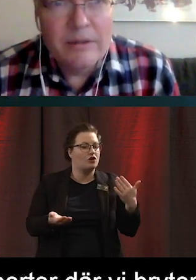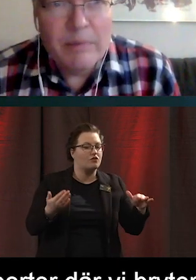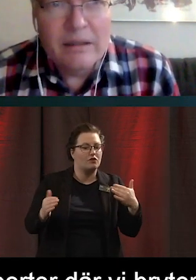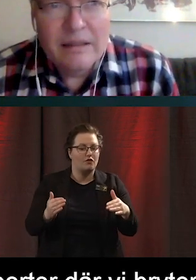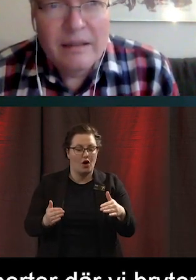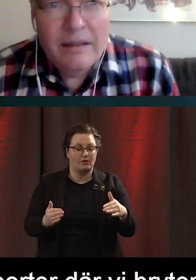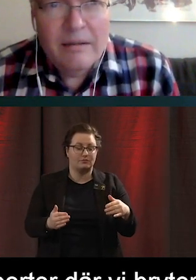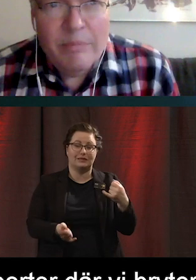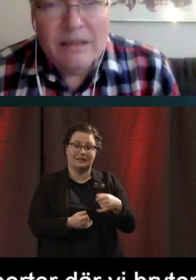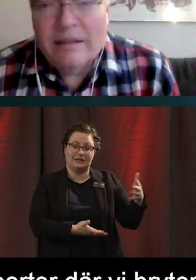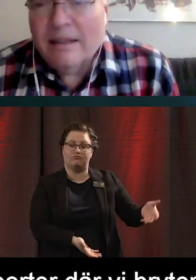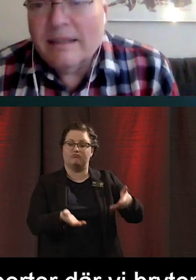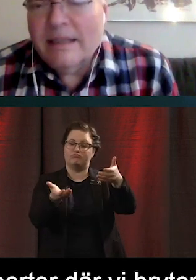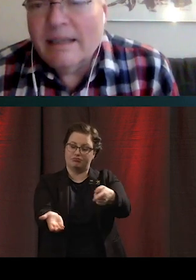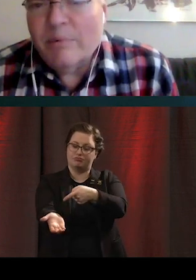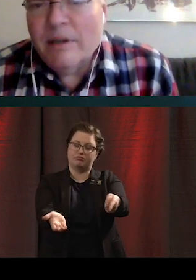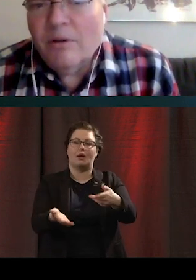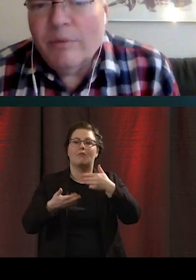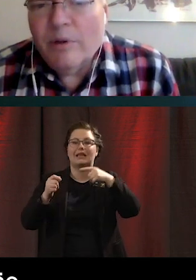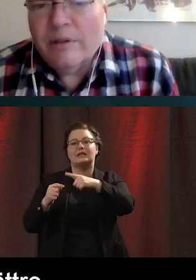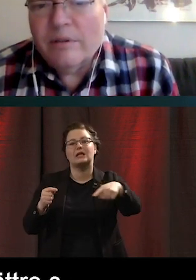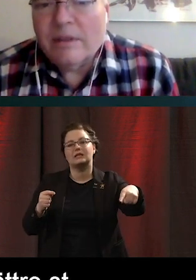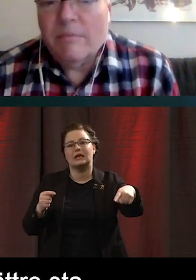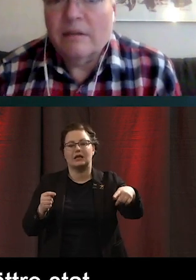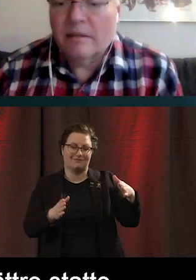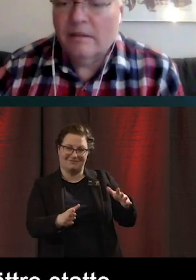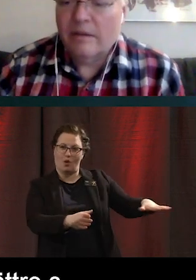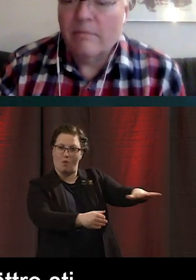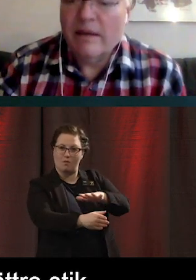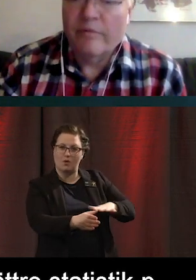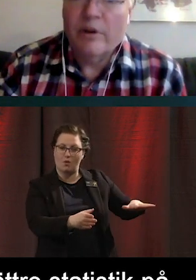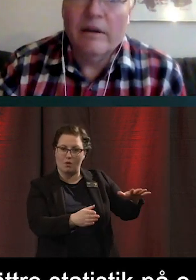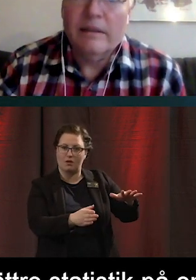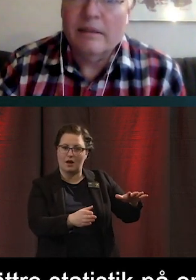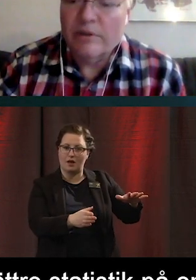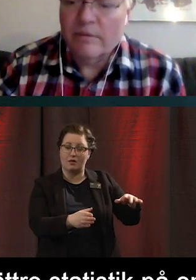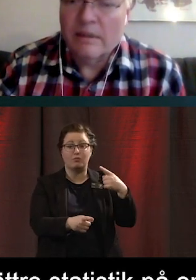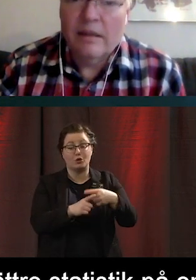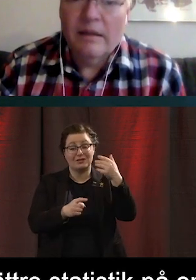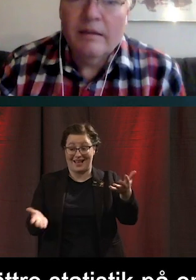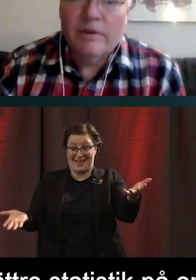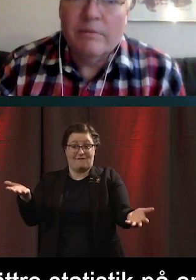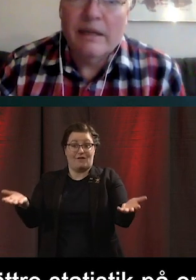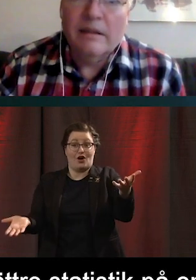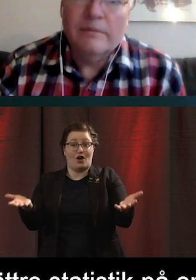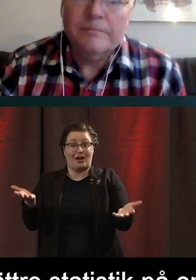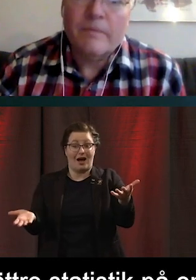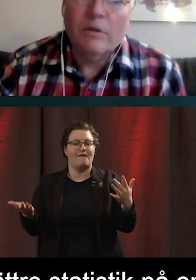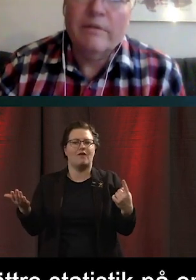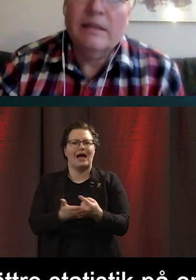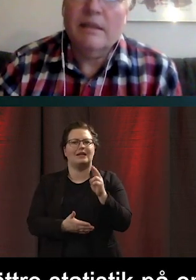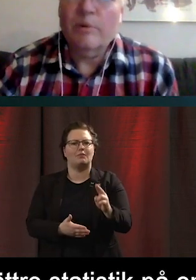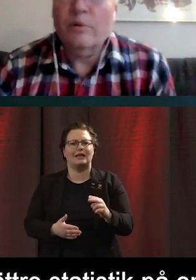samhället med bättre statistik på det här området. Och så kan man jämföra lite vad som händer.